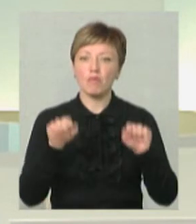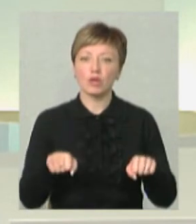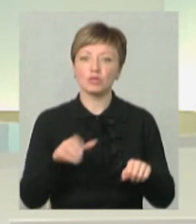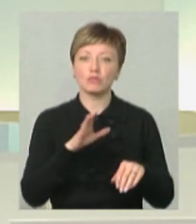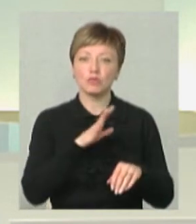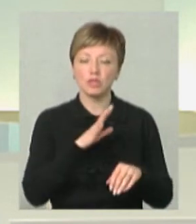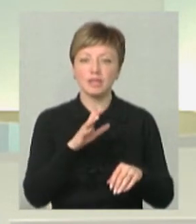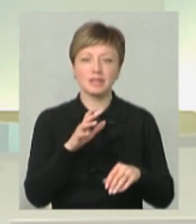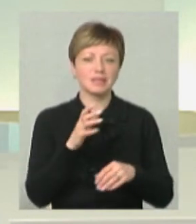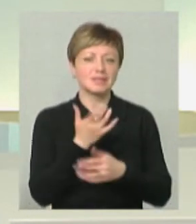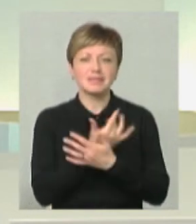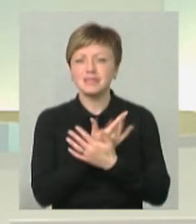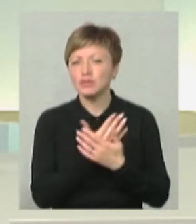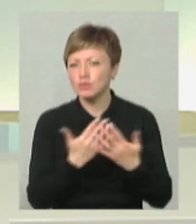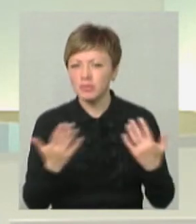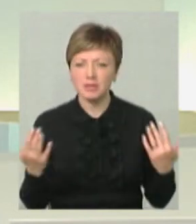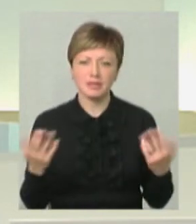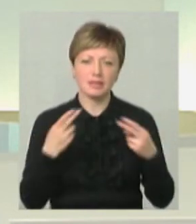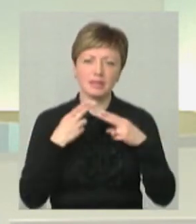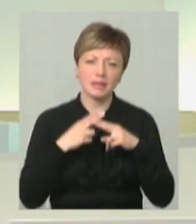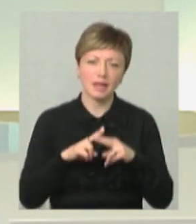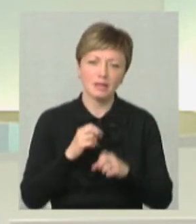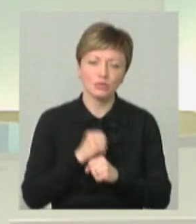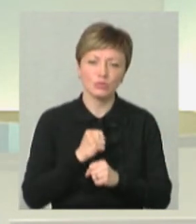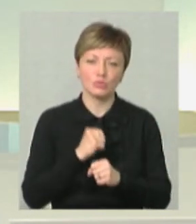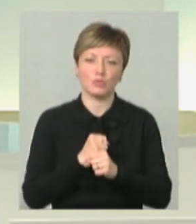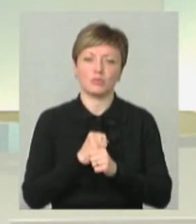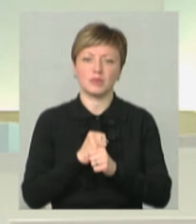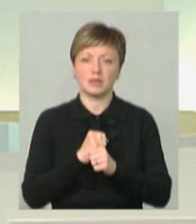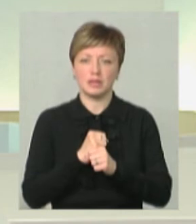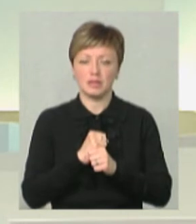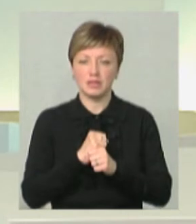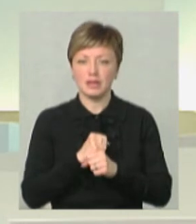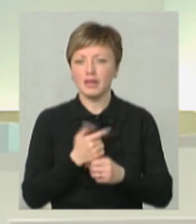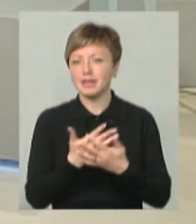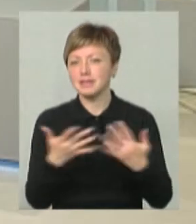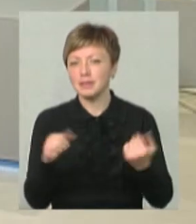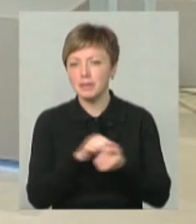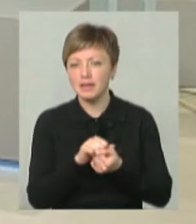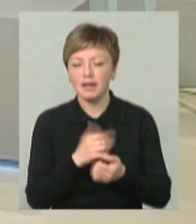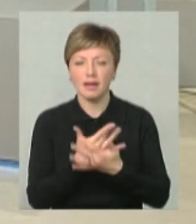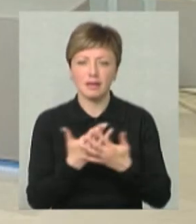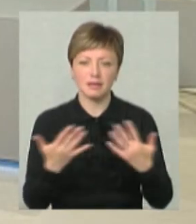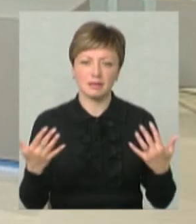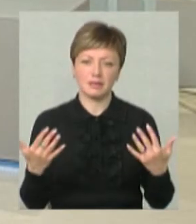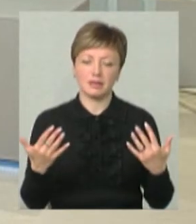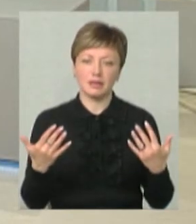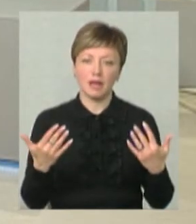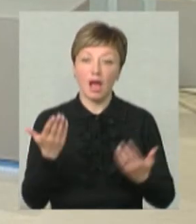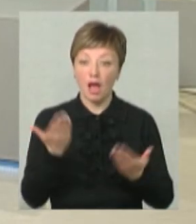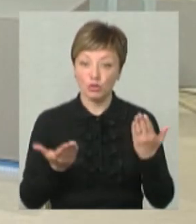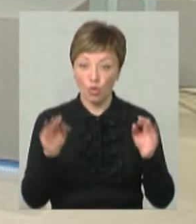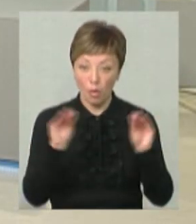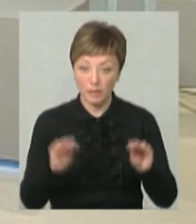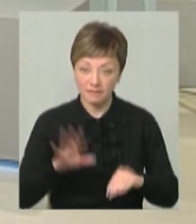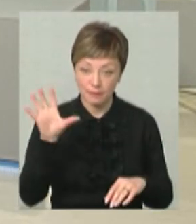самі різноманітні, в різноманітних техніках зроблений. І навіть в матеріалах. Якщо живописець